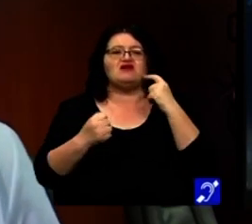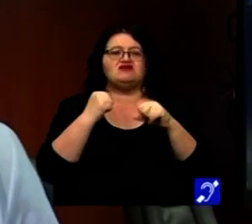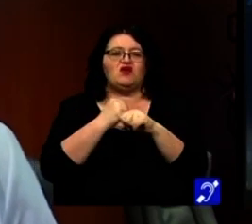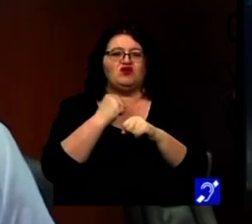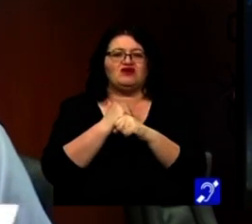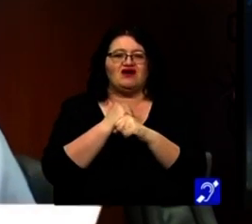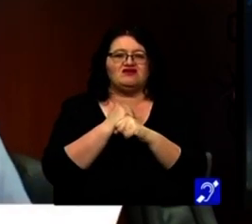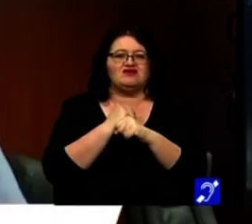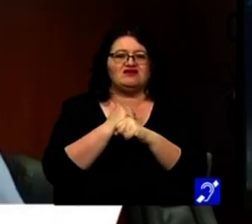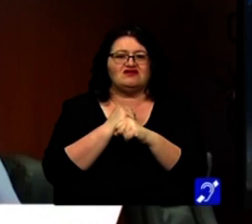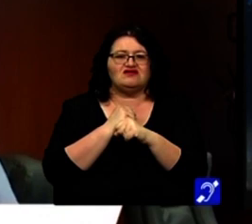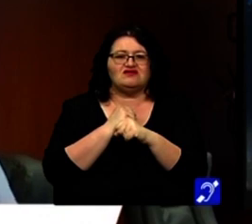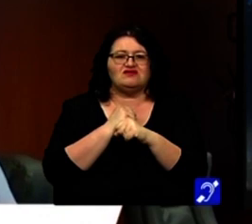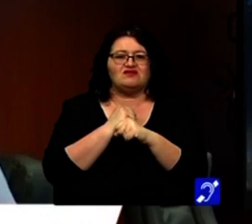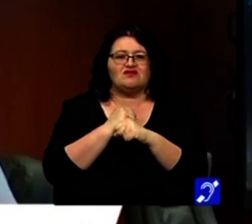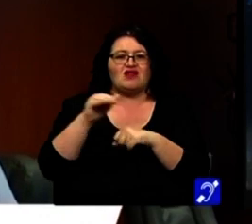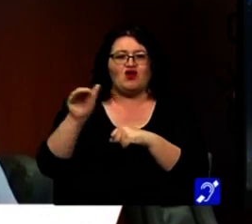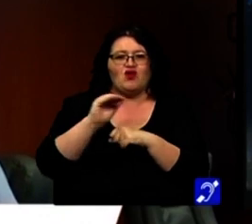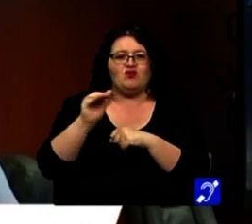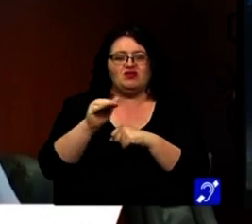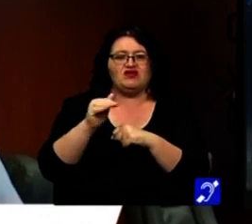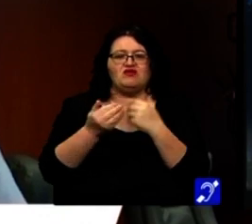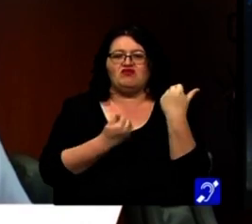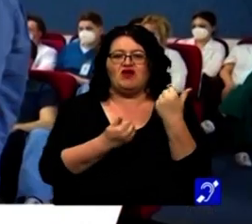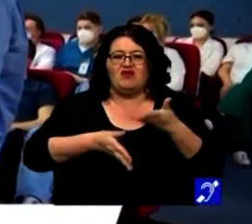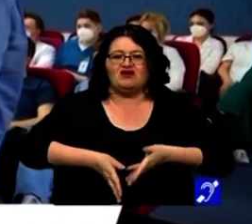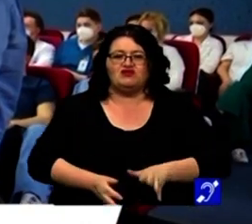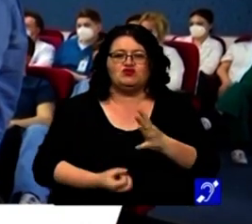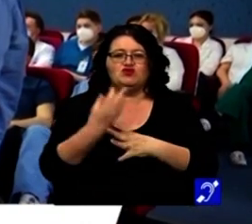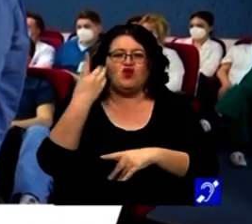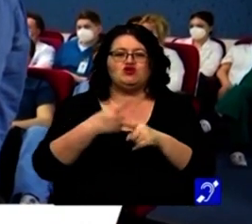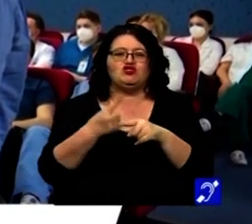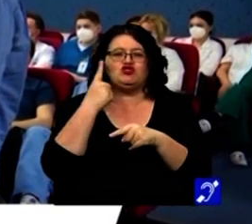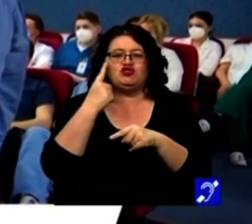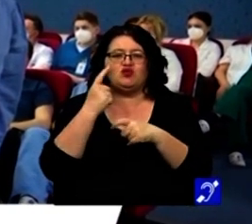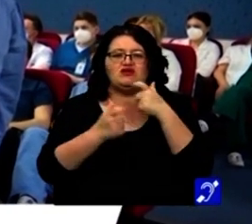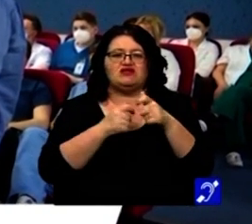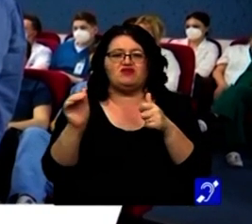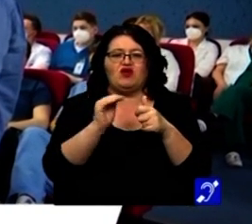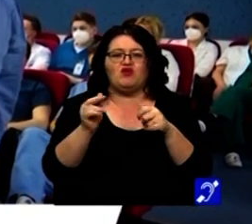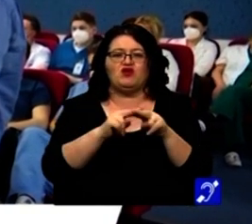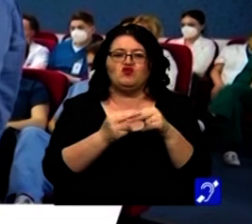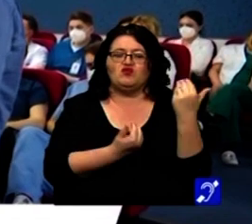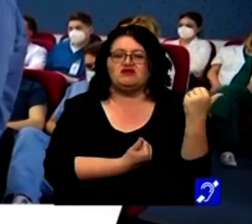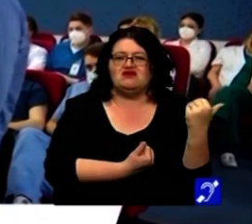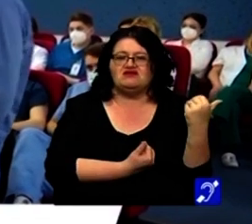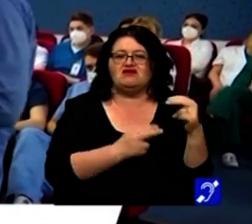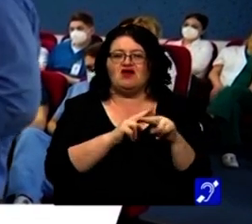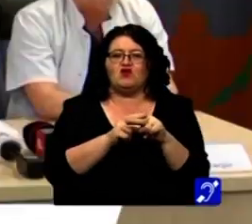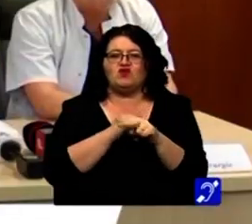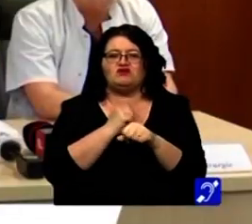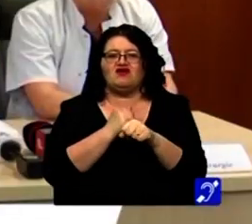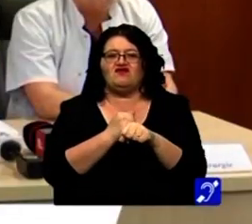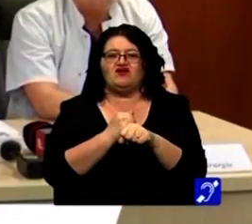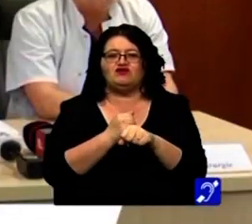lucrat la pediatrie, la neonatologie și știu despre copiil, cum se ține în brațe, cum se